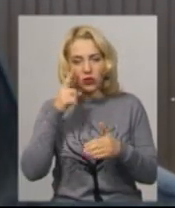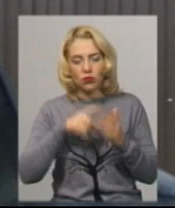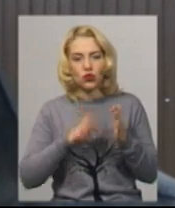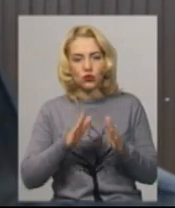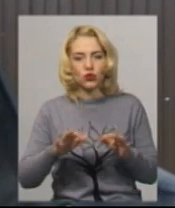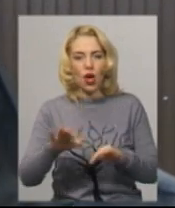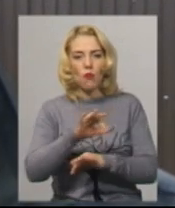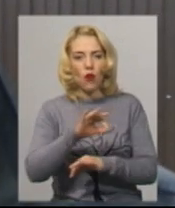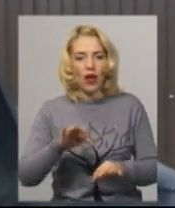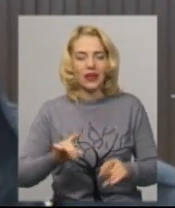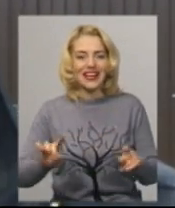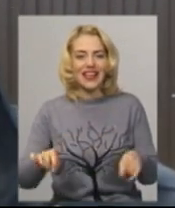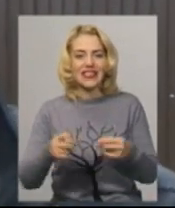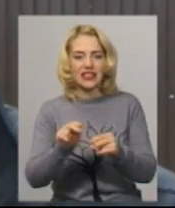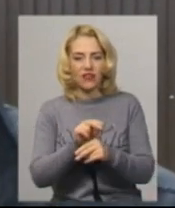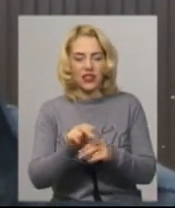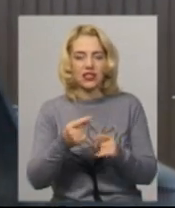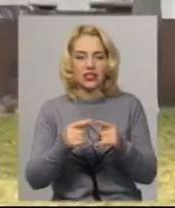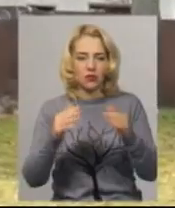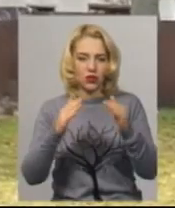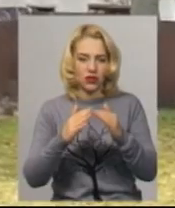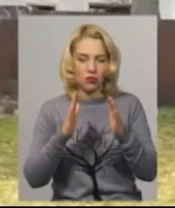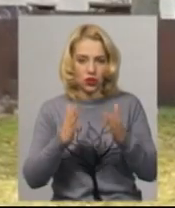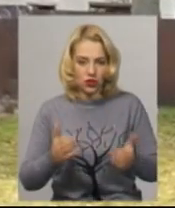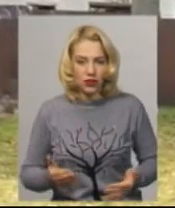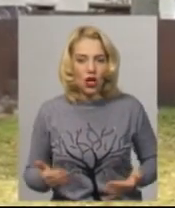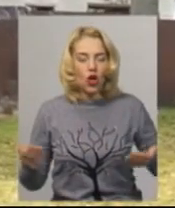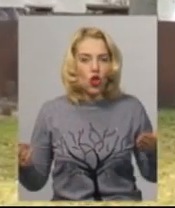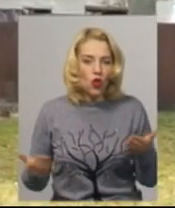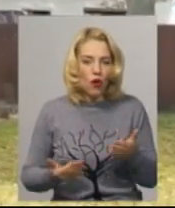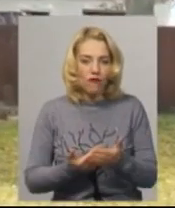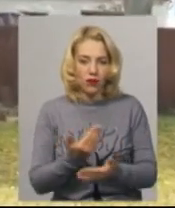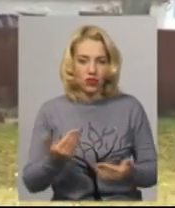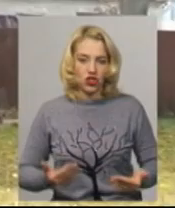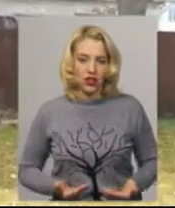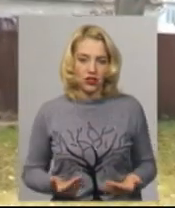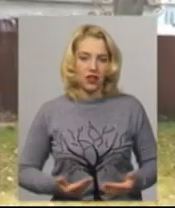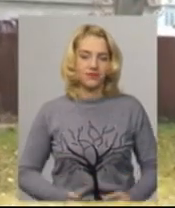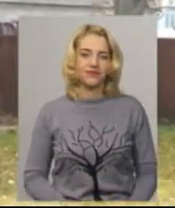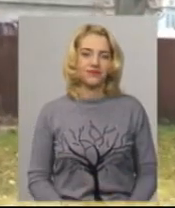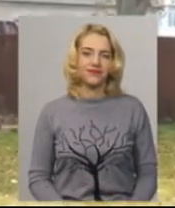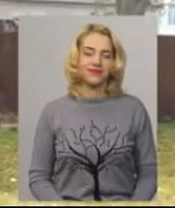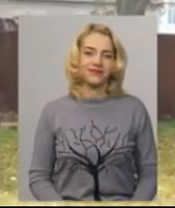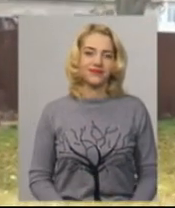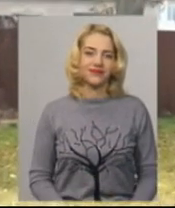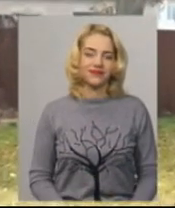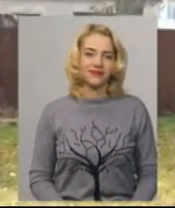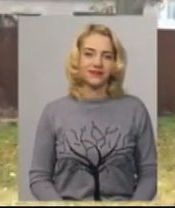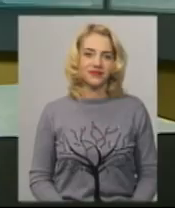і ця будівля заживе новим життям. Леся Бороваць, Андрій Гуманний. Новини на Суспільному. Хмельниччина.